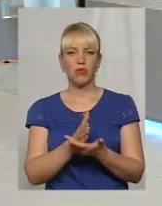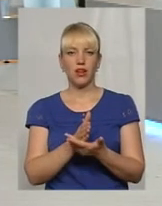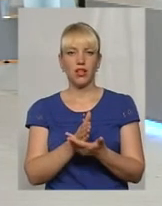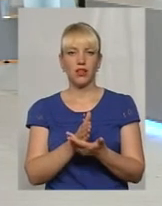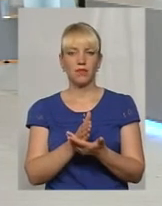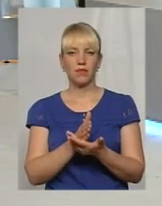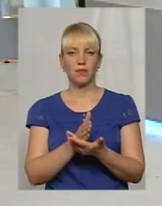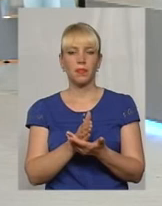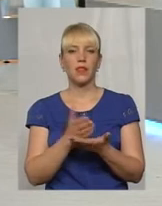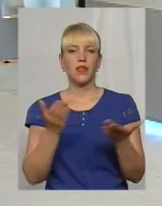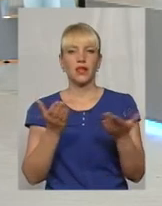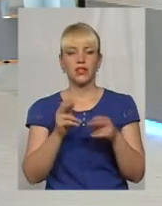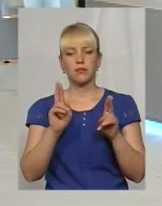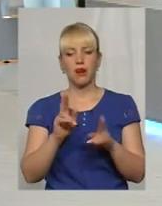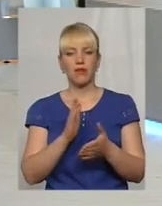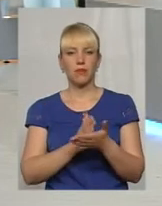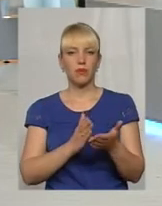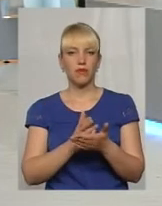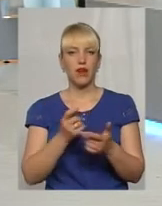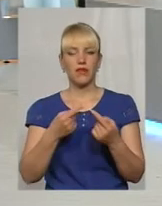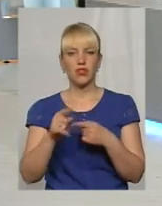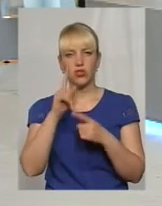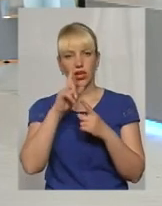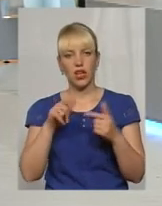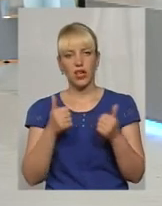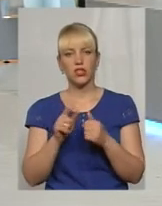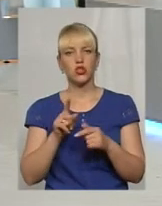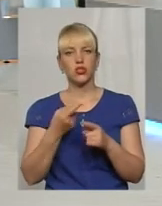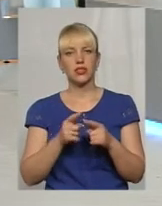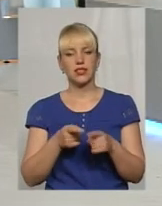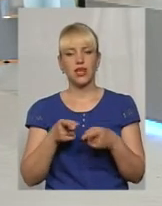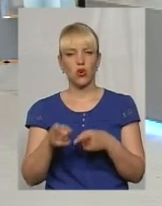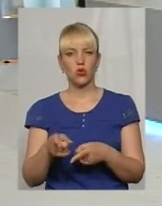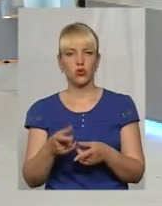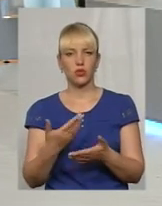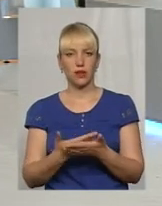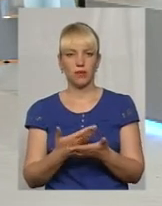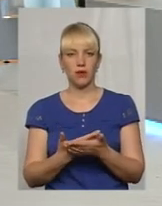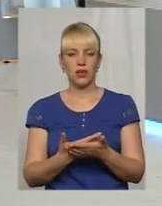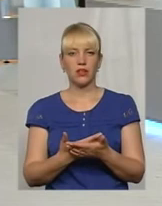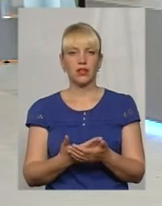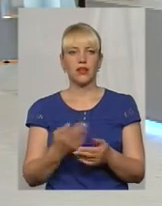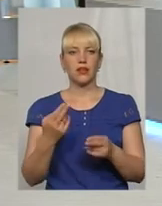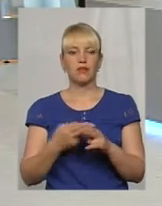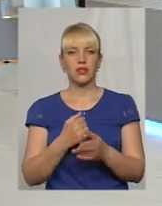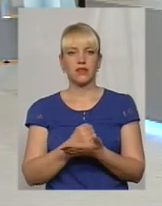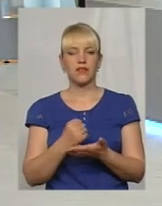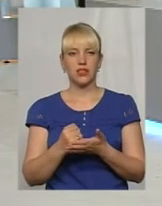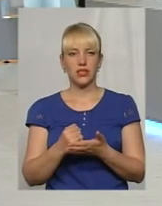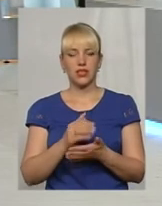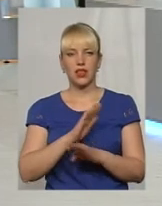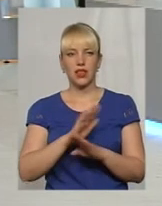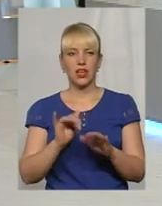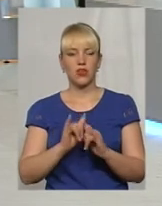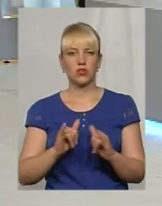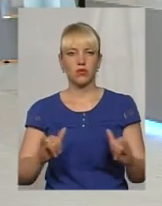ну, якісь правила перебування в інших країнах, що їй на це загрожує. От, наприклад, безвіз не розповсюджується